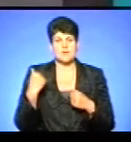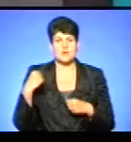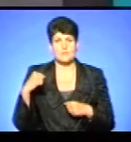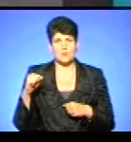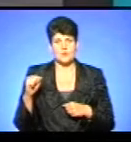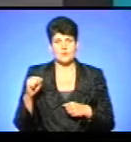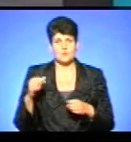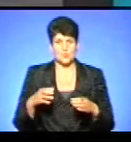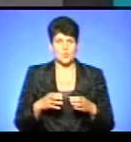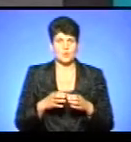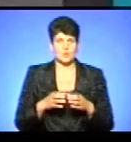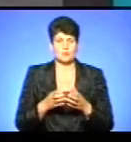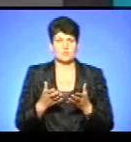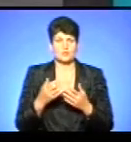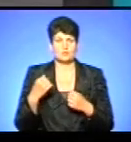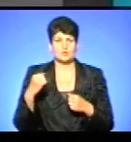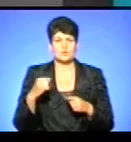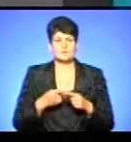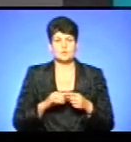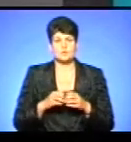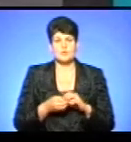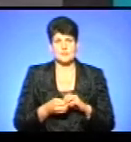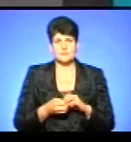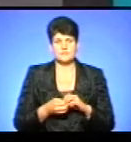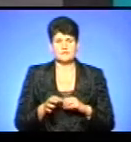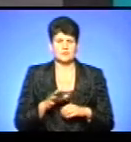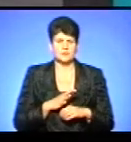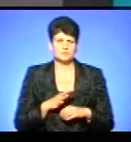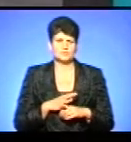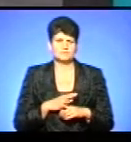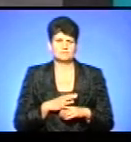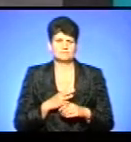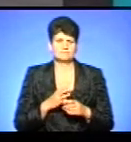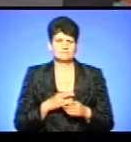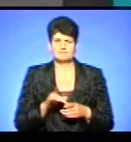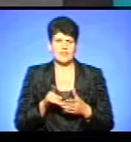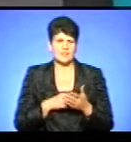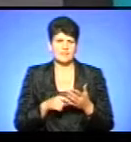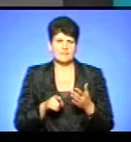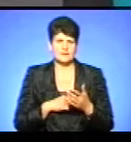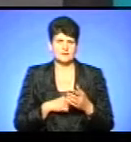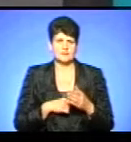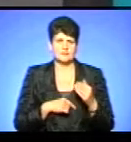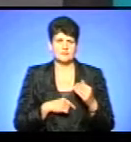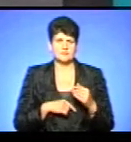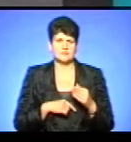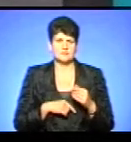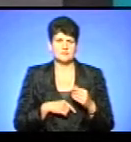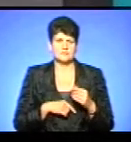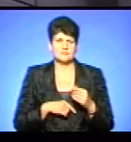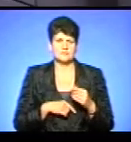гуртом якось подолаємо цю проблему. Вони були скептично налаштовані стосовно того, що робиться в них на батьківщині?